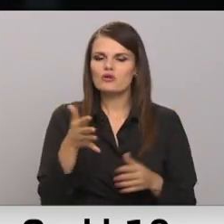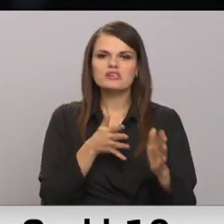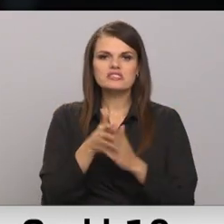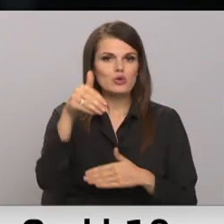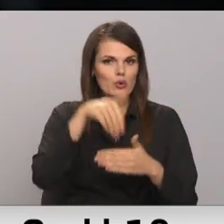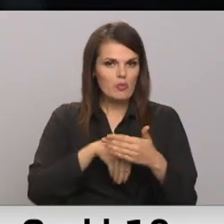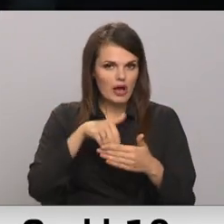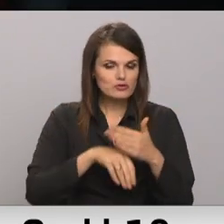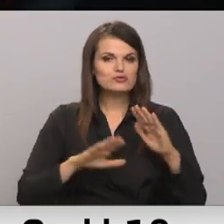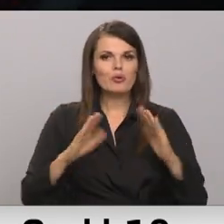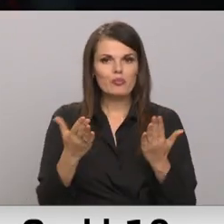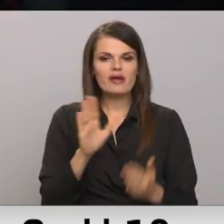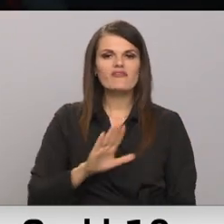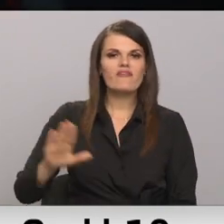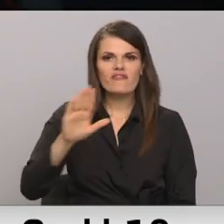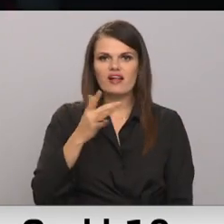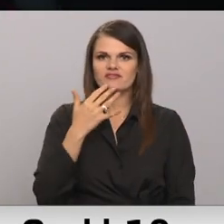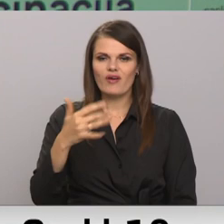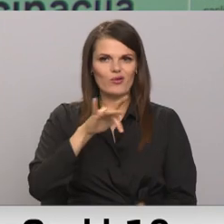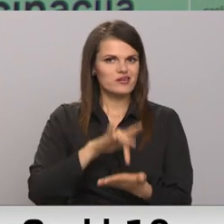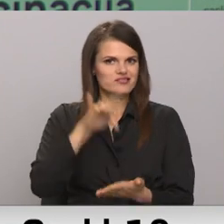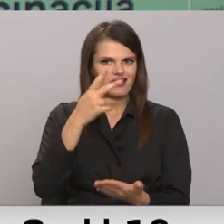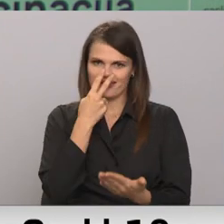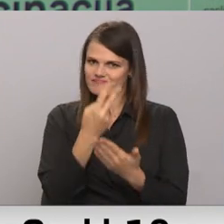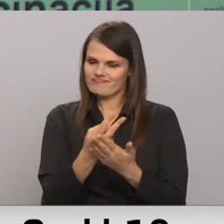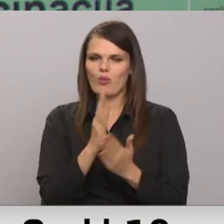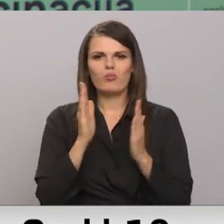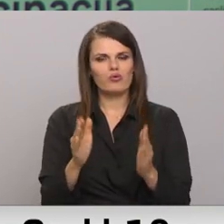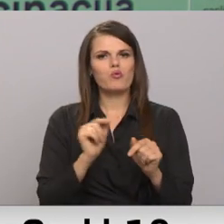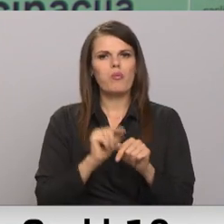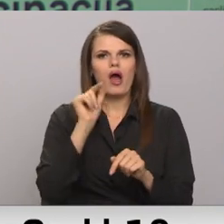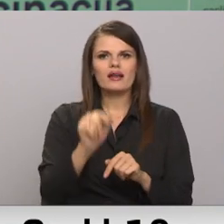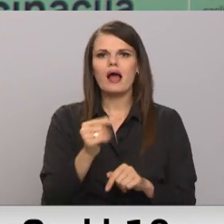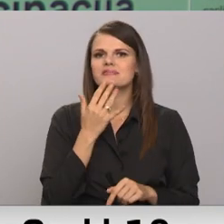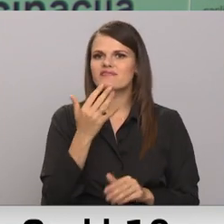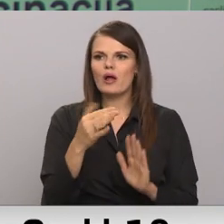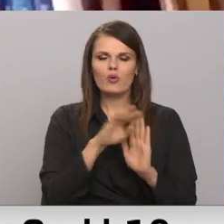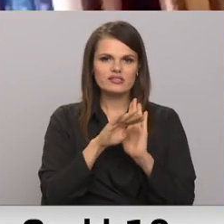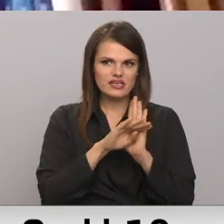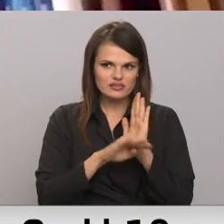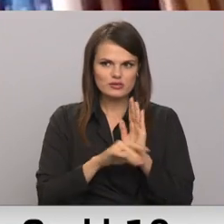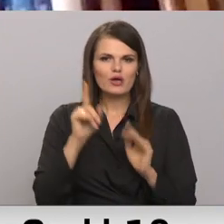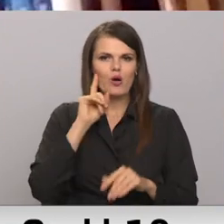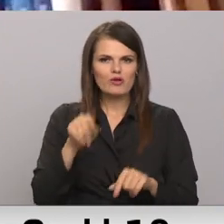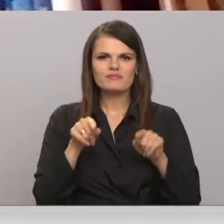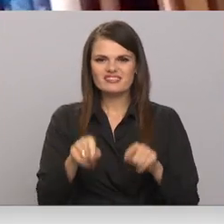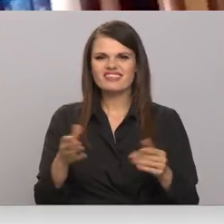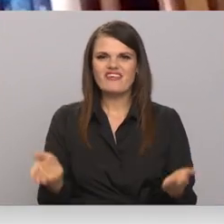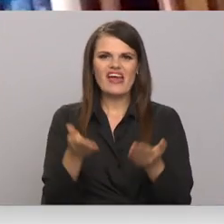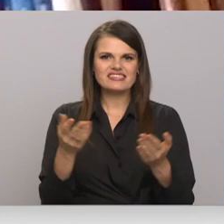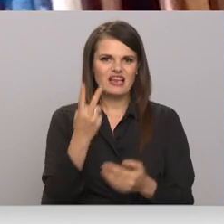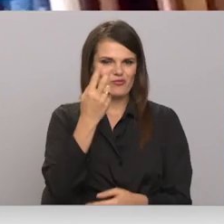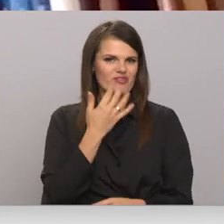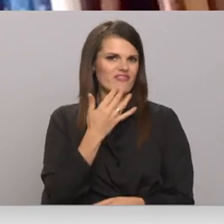Taču Valsts valodas centri ieskatā, tādējādi tiktu pārkāpts valodas likums. Tas noteikti veicināt dzīvo lodīm un tas neatbilst tam